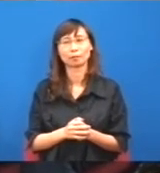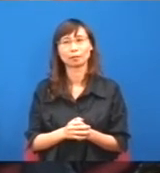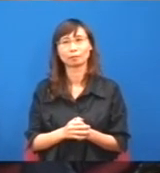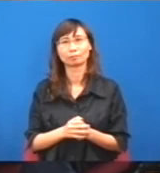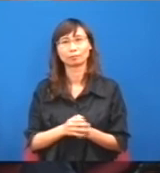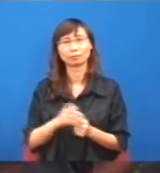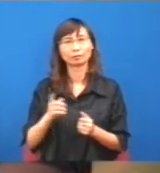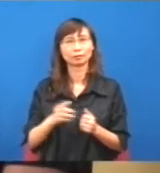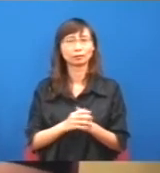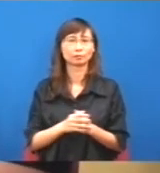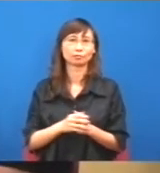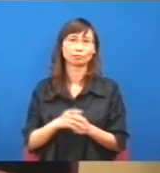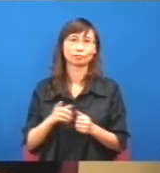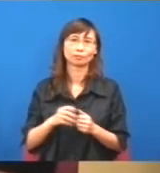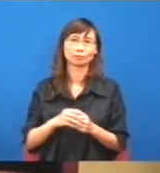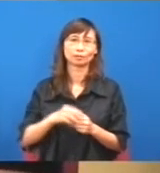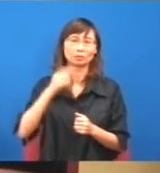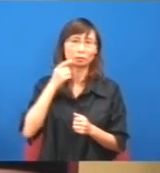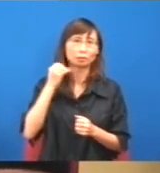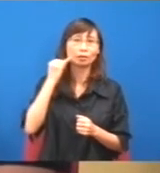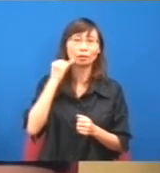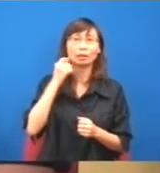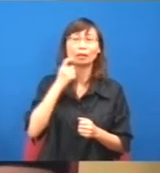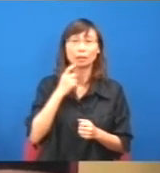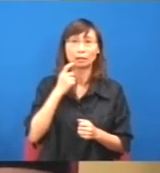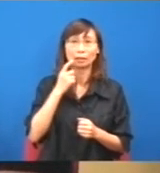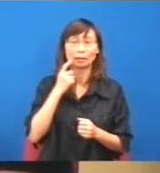過去人下流質要無人質呢,即是,又覺得,即是,